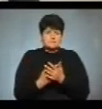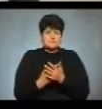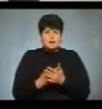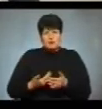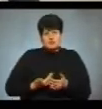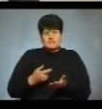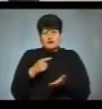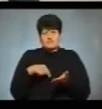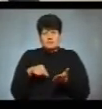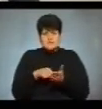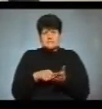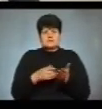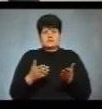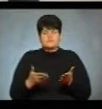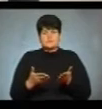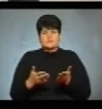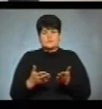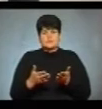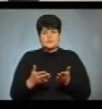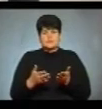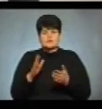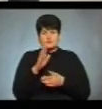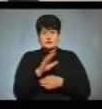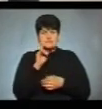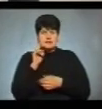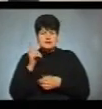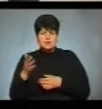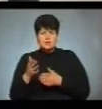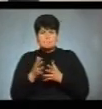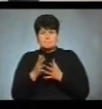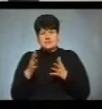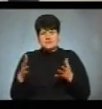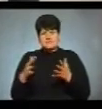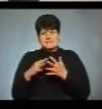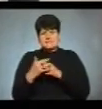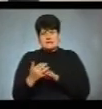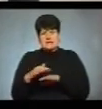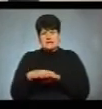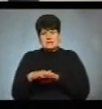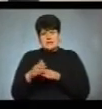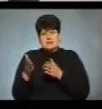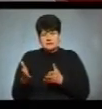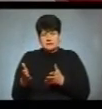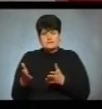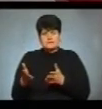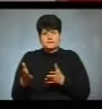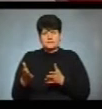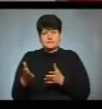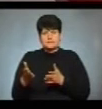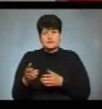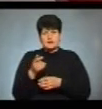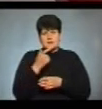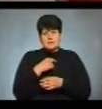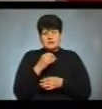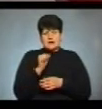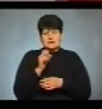проживають в місці, в місцевому населенні. За Володимира Зеленського більш сільське населення. Як пан сказав